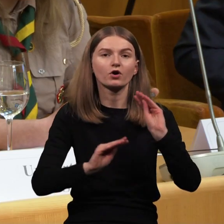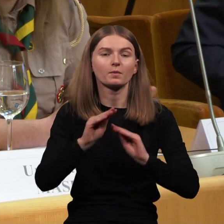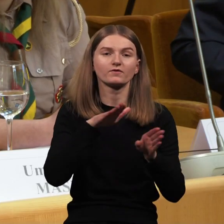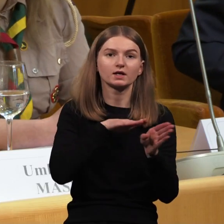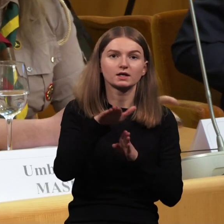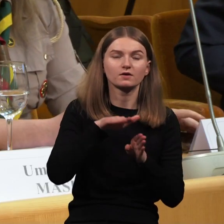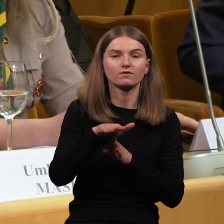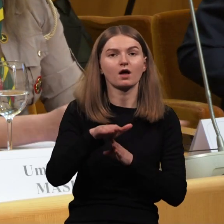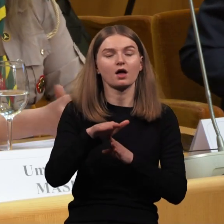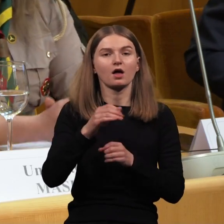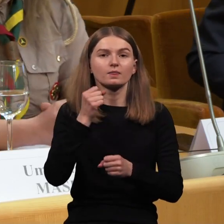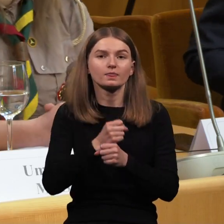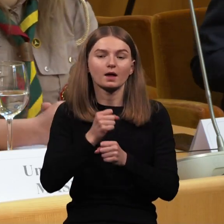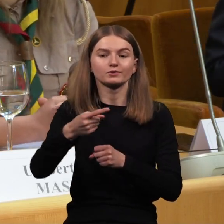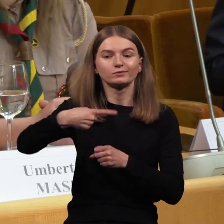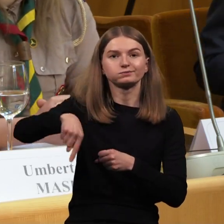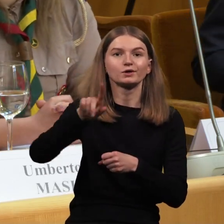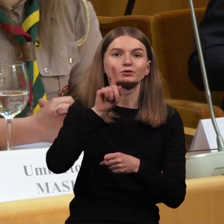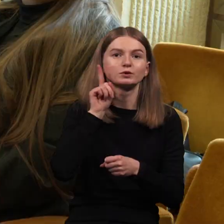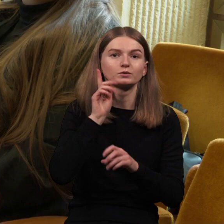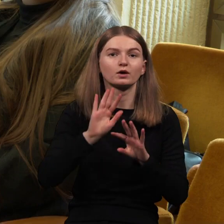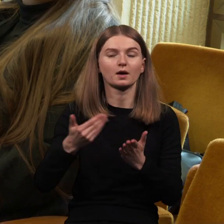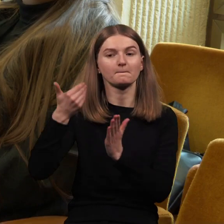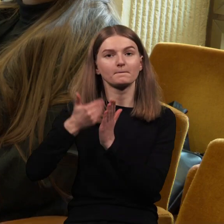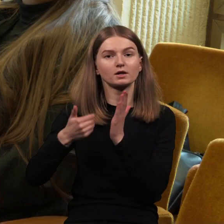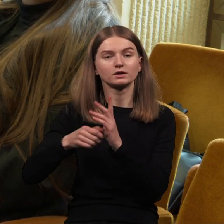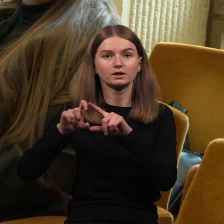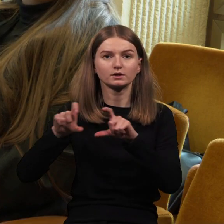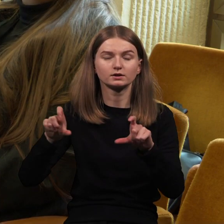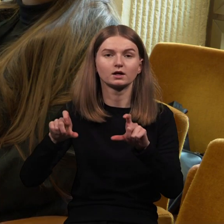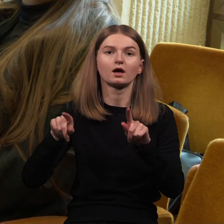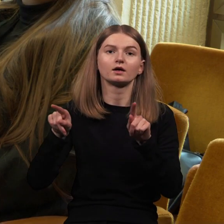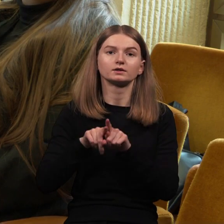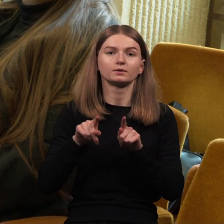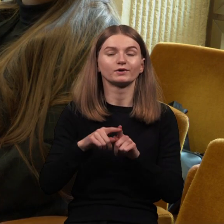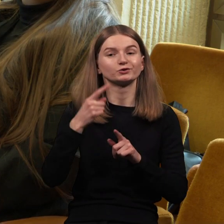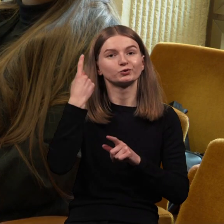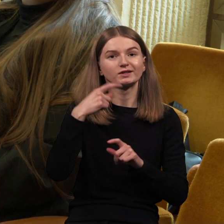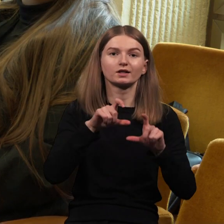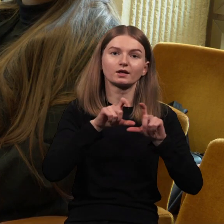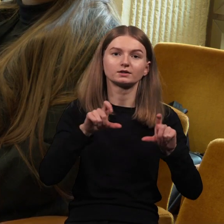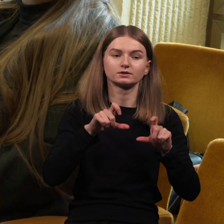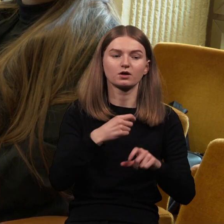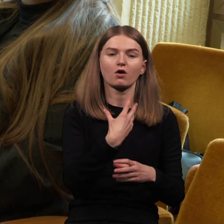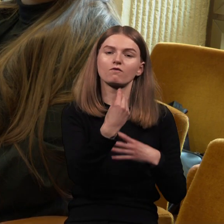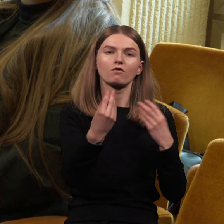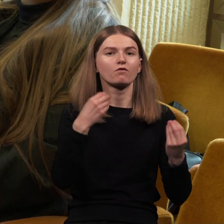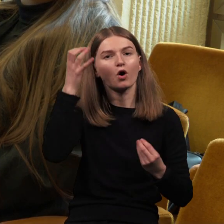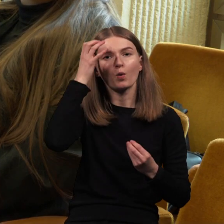įpatumus, patariamasias institucijas jaunimo organizacijų ir su jaunimu dirbančių organizacijų kompetencija.